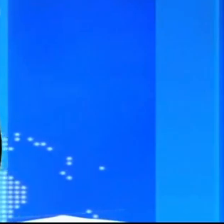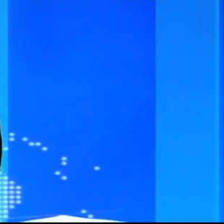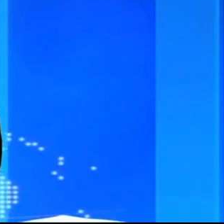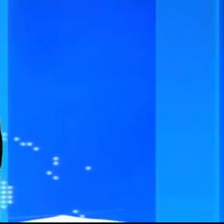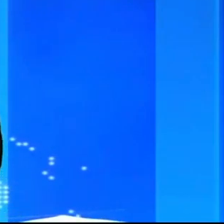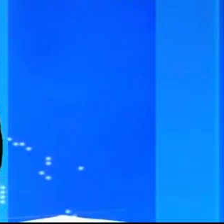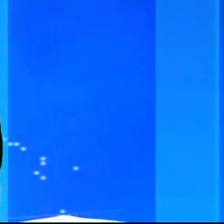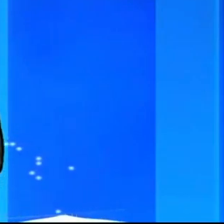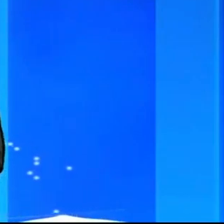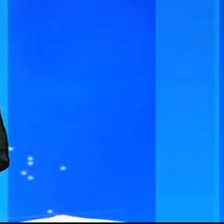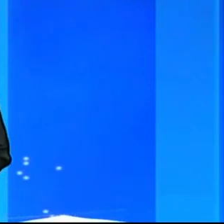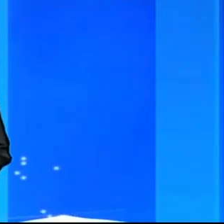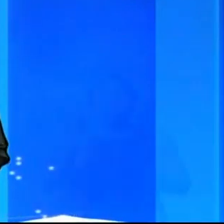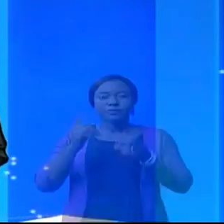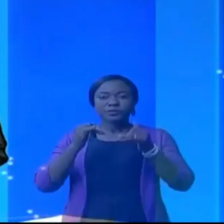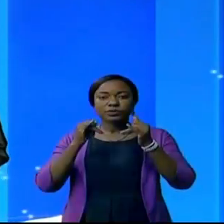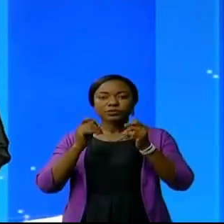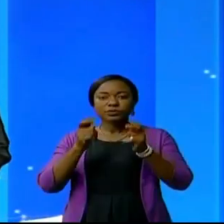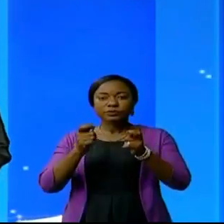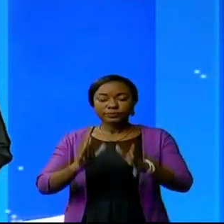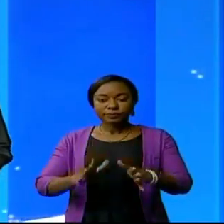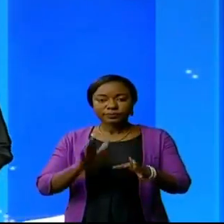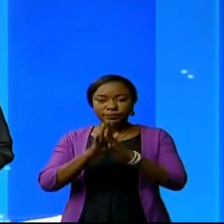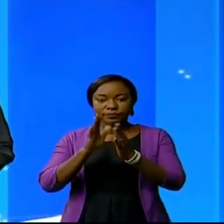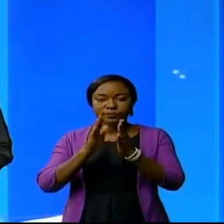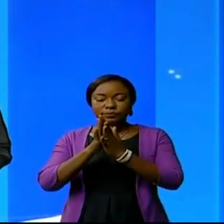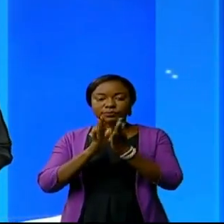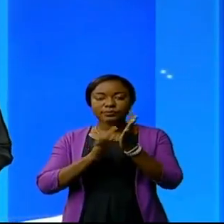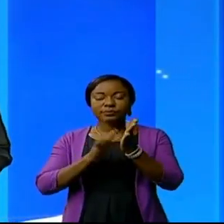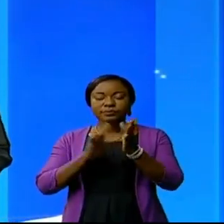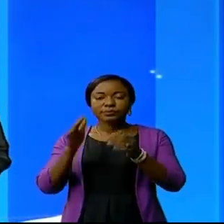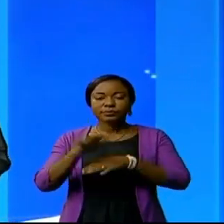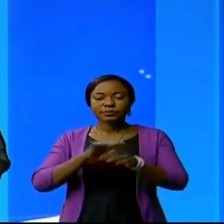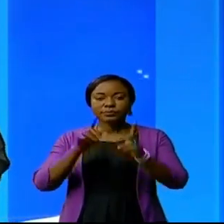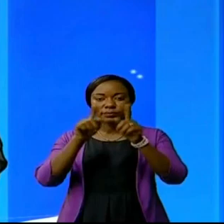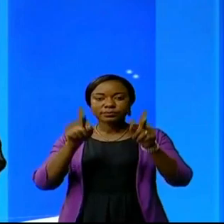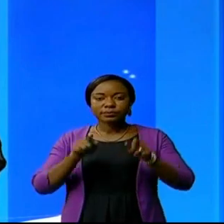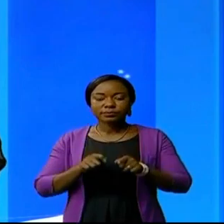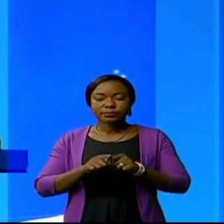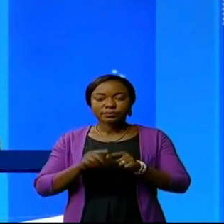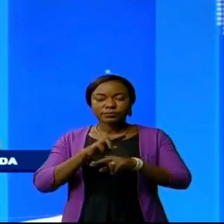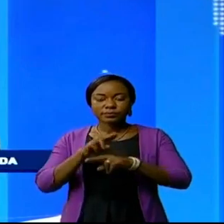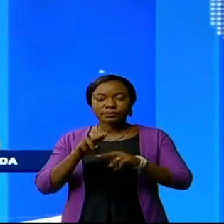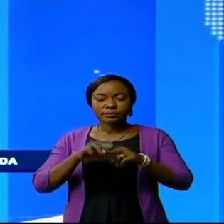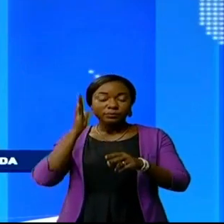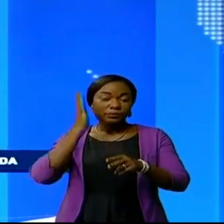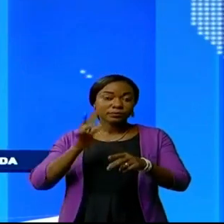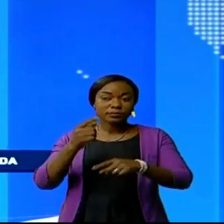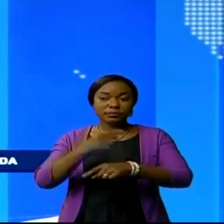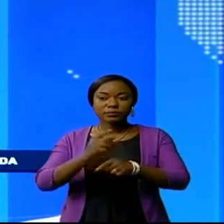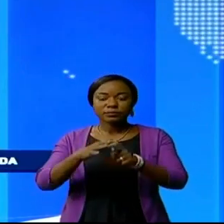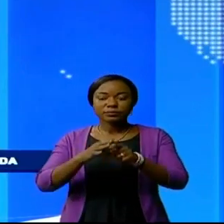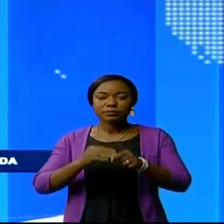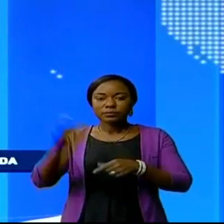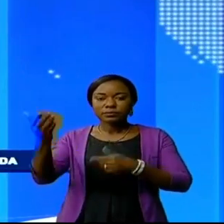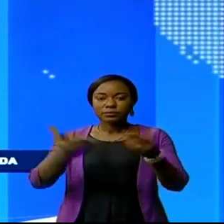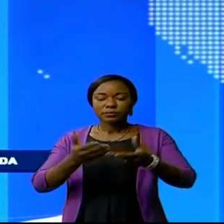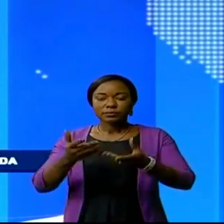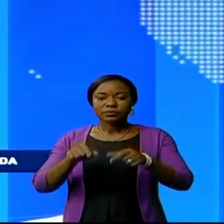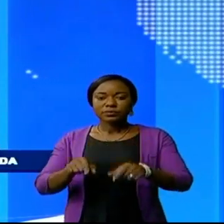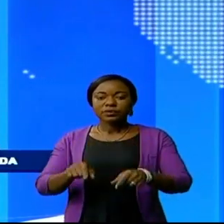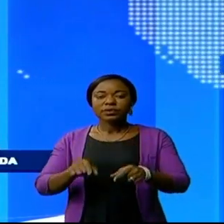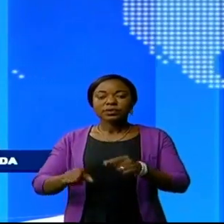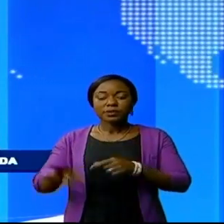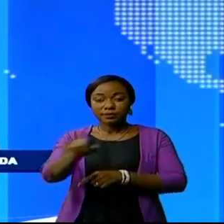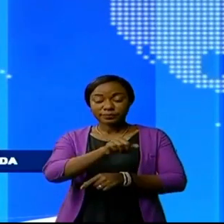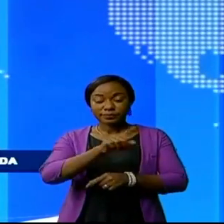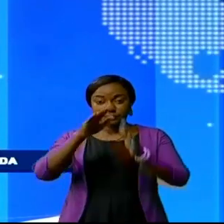C'est parti pour ce journal des 19h sur nos antennes de la RTN congolaise. Mesdames et messieurs, bonsoir et merci de nous recevoir chez